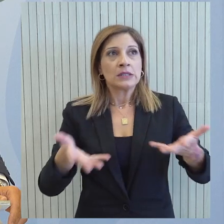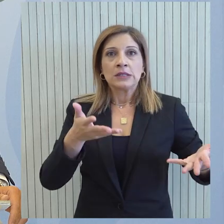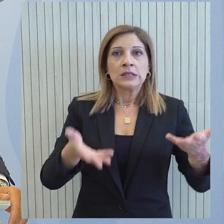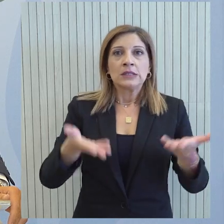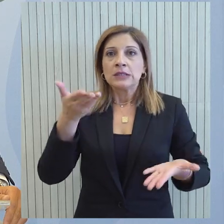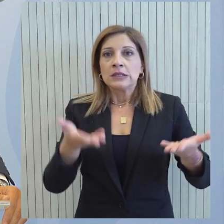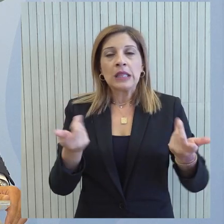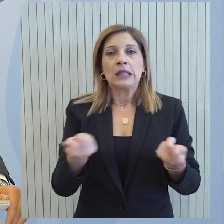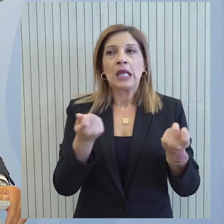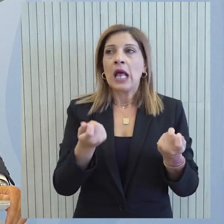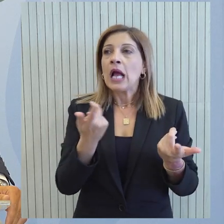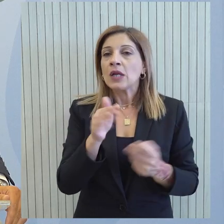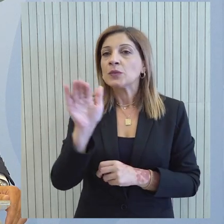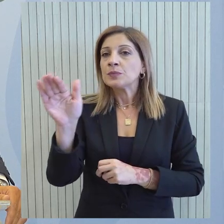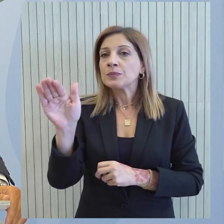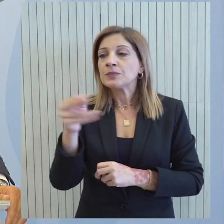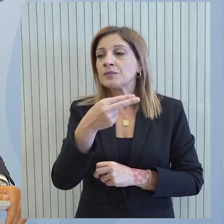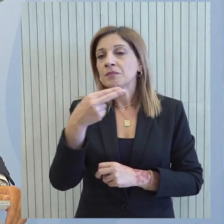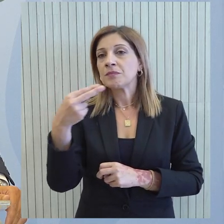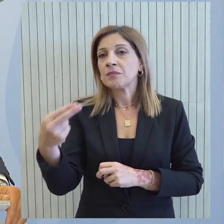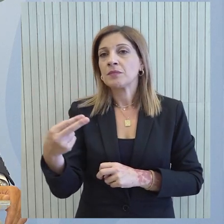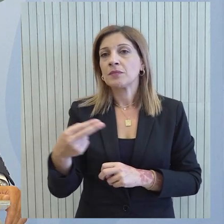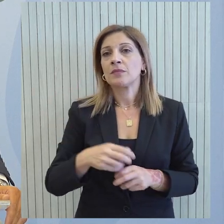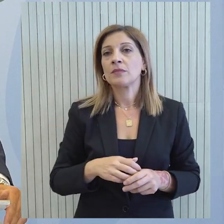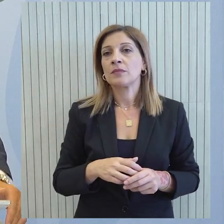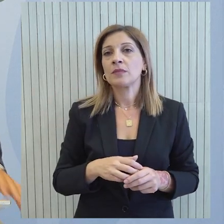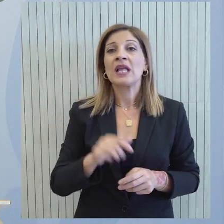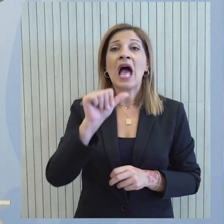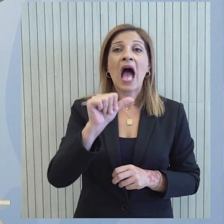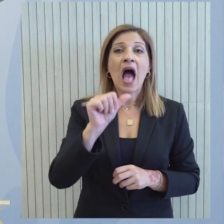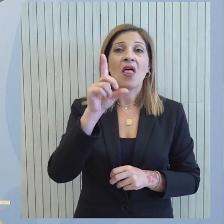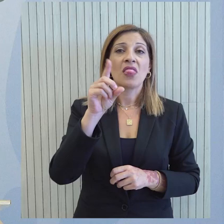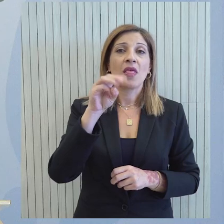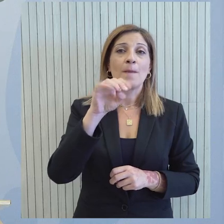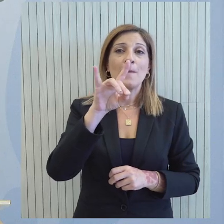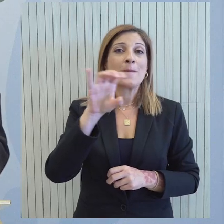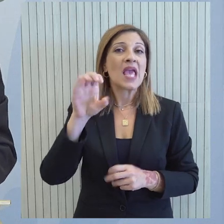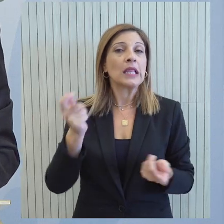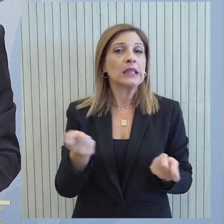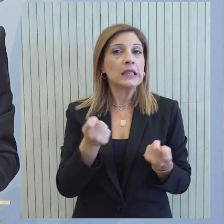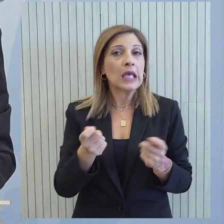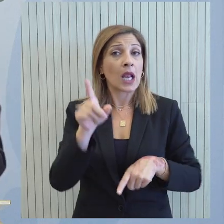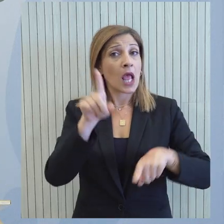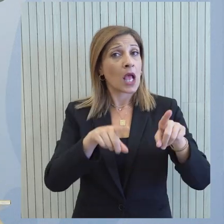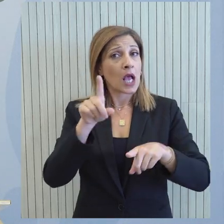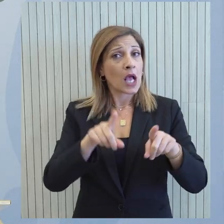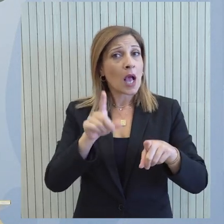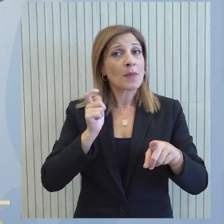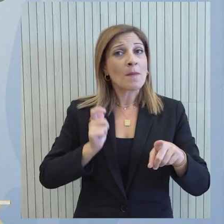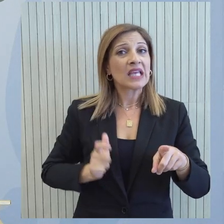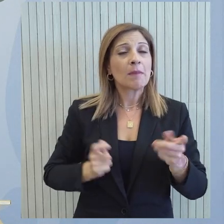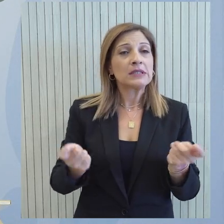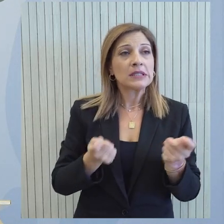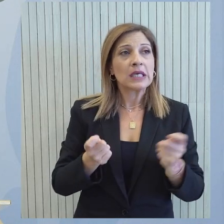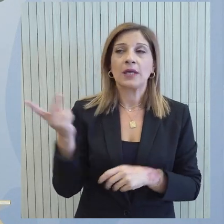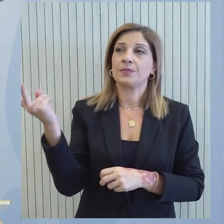γνωρίζουμε σε σχέση με το αγμιέζιο γίνεται καθώς ότι είσαι συνεχάστας ότι η χειροματήρισης τόσο